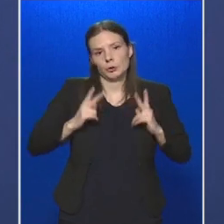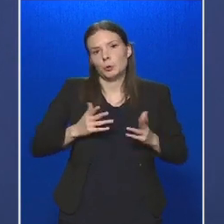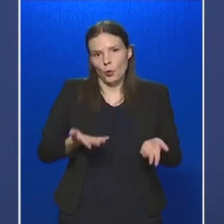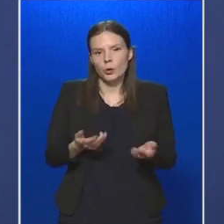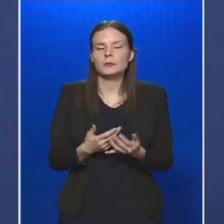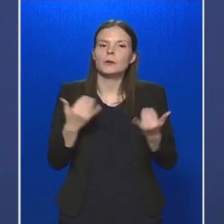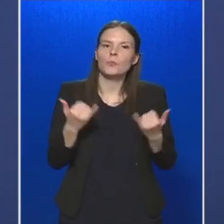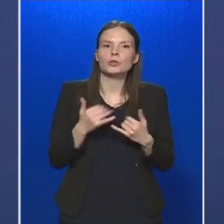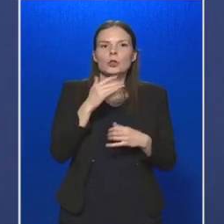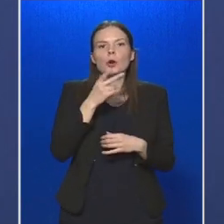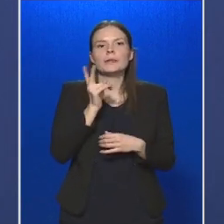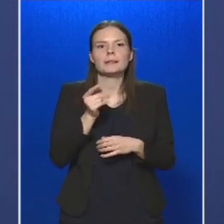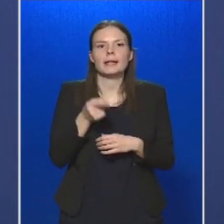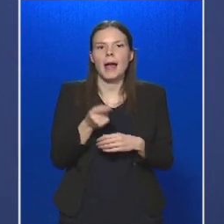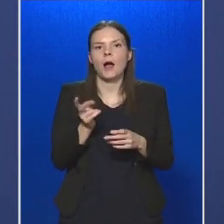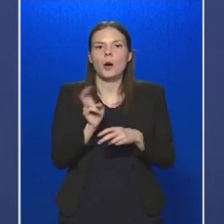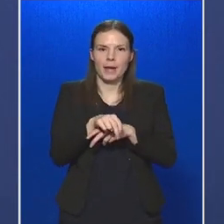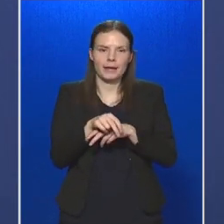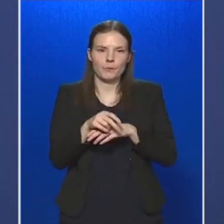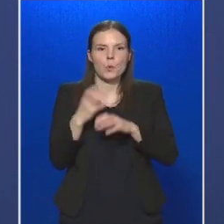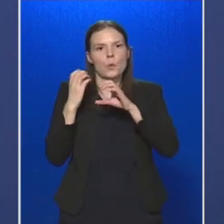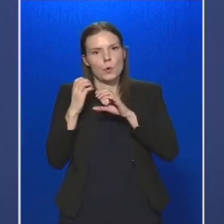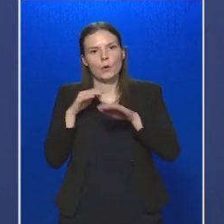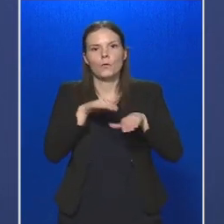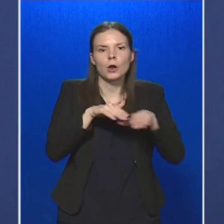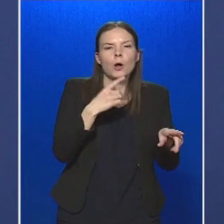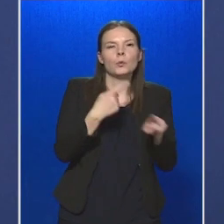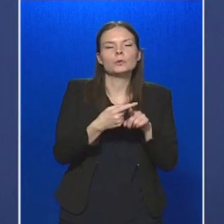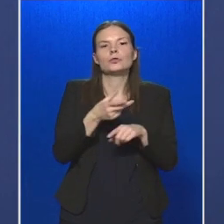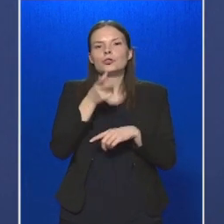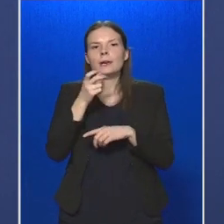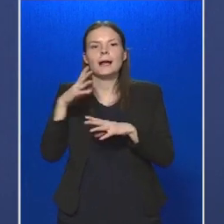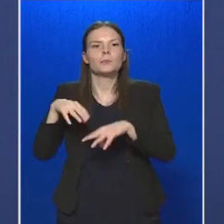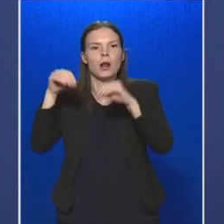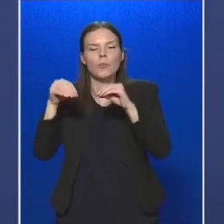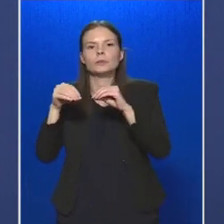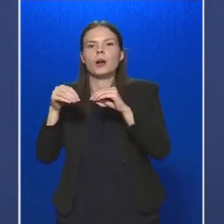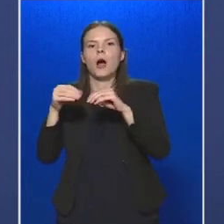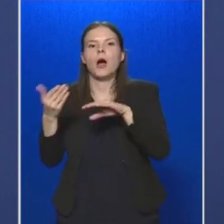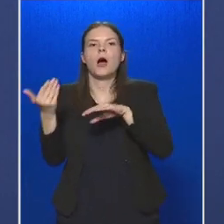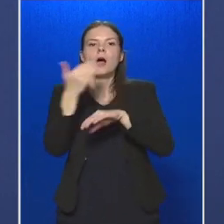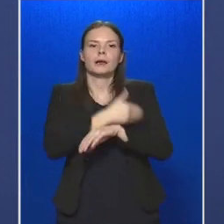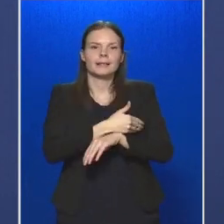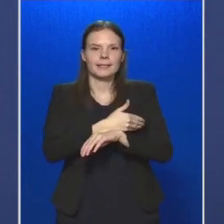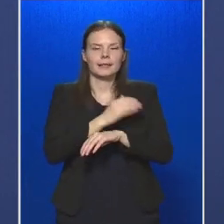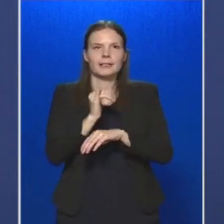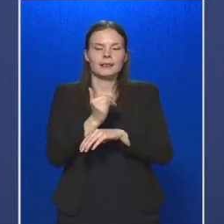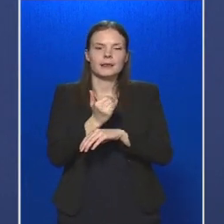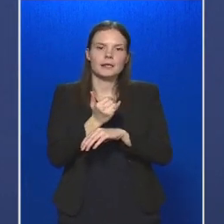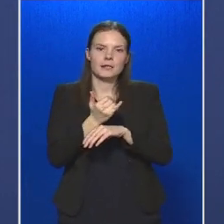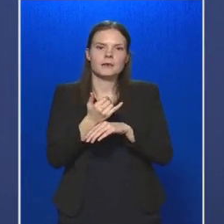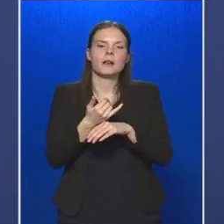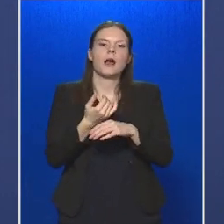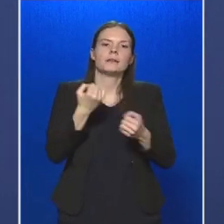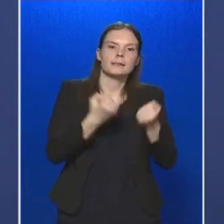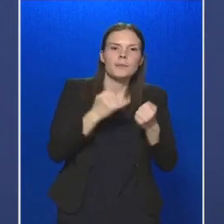jelenleg röszkén a belépő teherforgalomban, illetve a csanátpalután a kilépő személy és